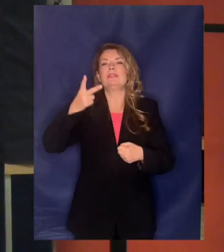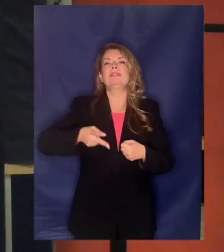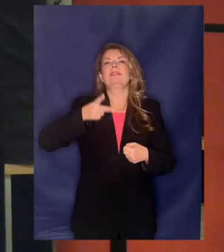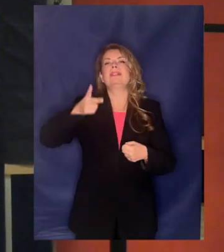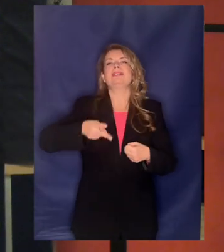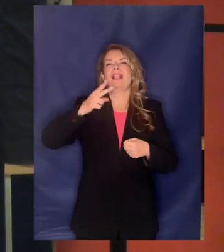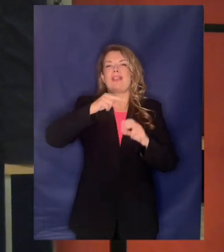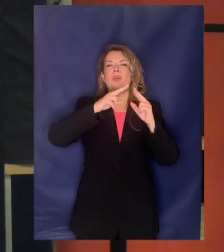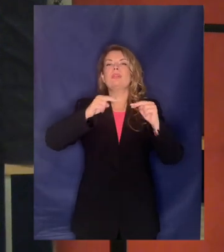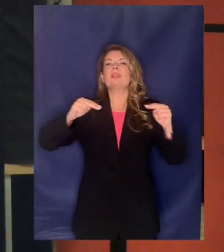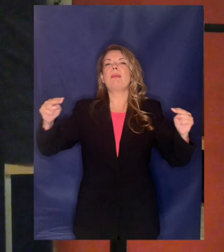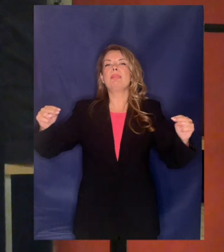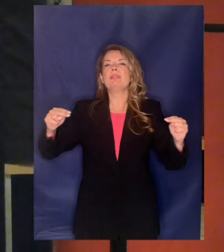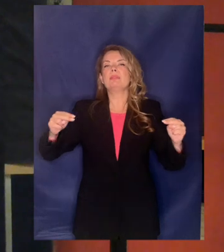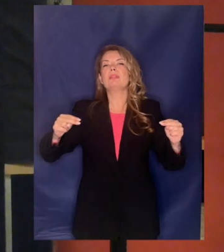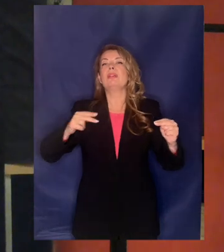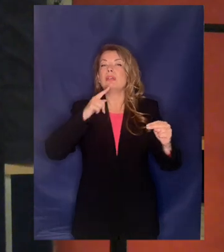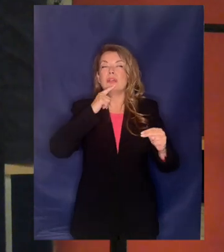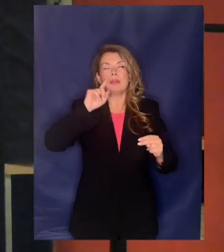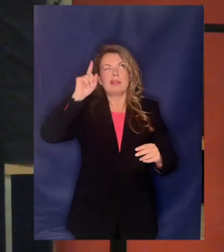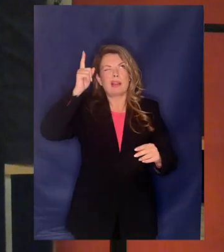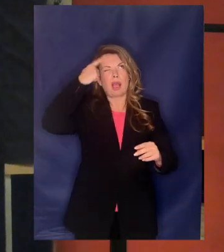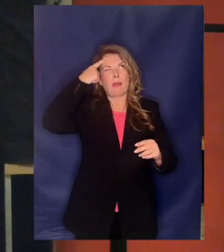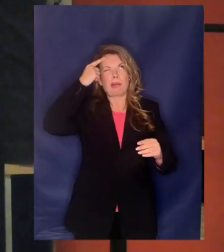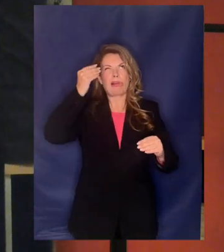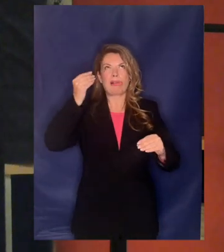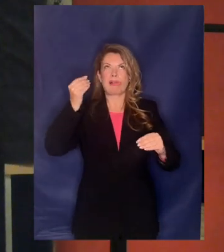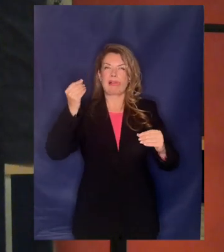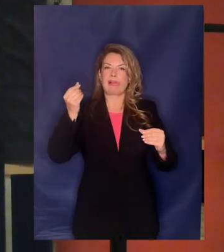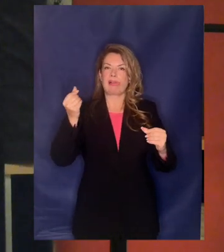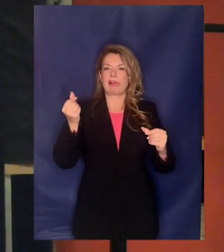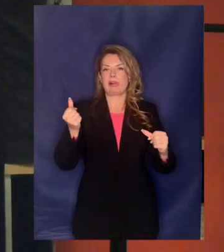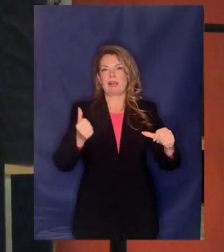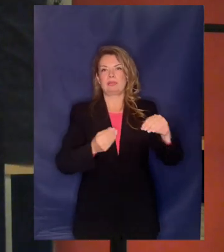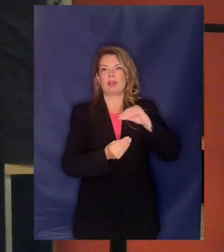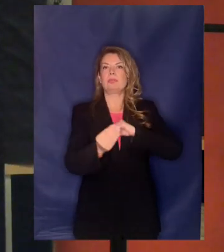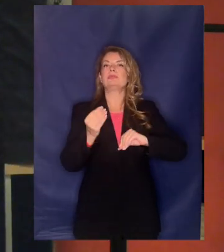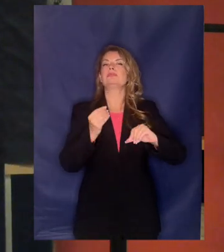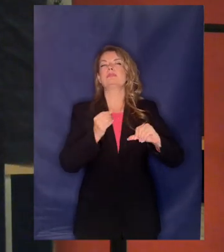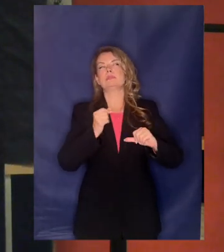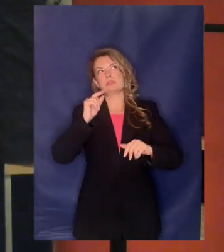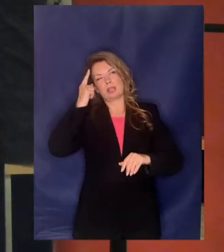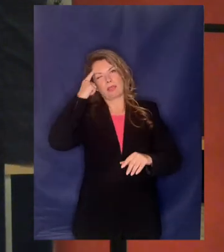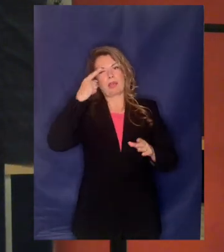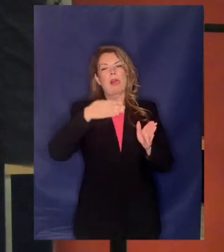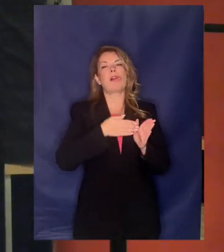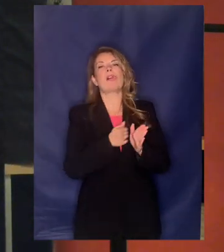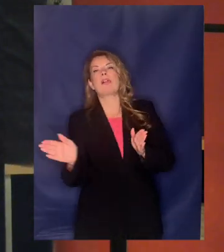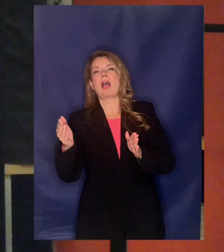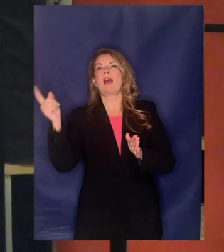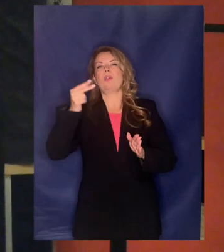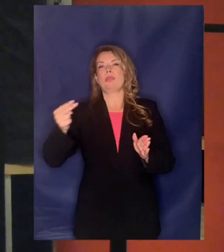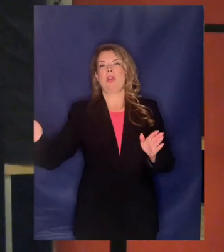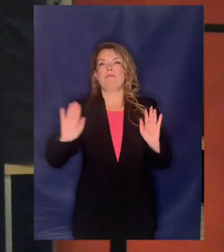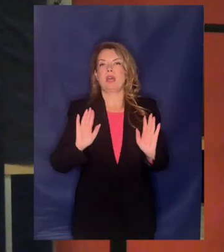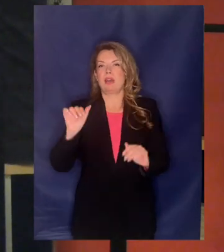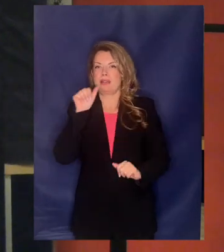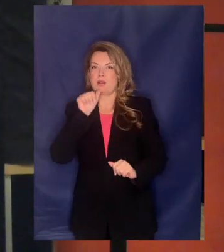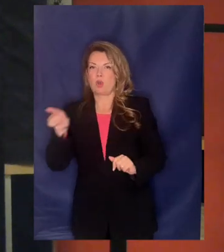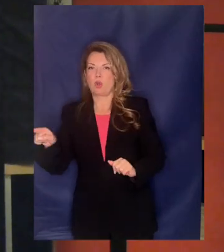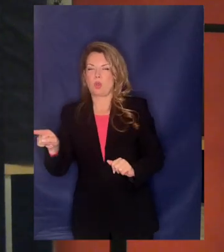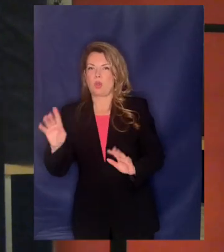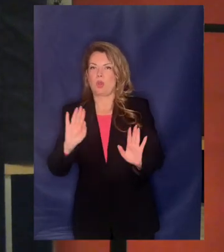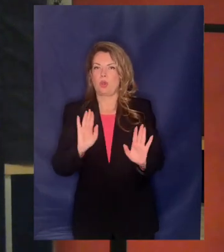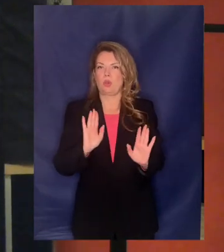και είναι τη μέρα αποφάσισε να το κάνει και είναι τη μέρα αποφάσισε να το κάνει Αν έλεγε την αλήθεια ο κύριος